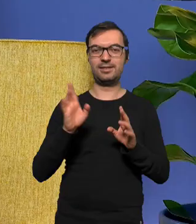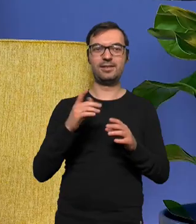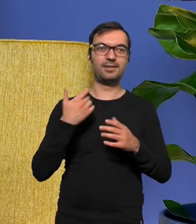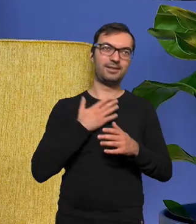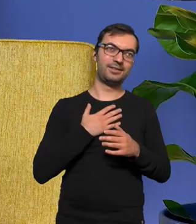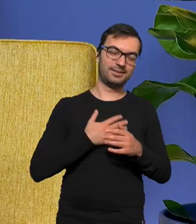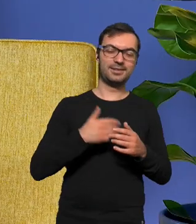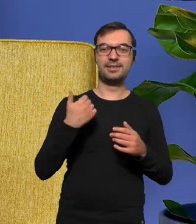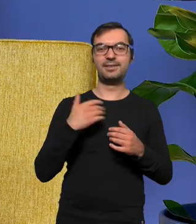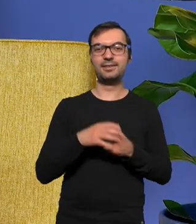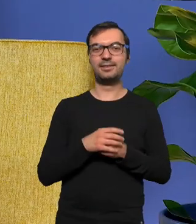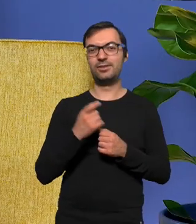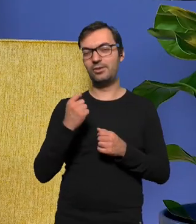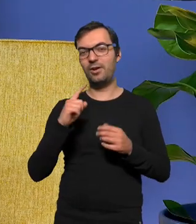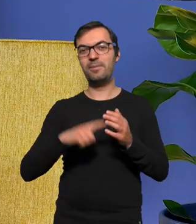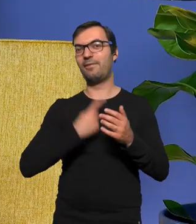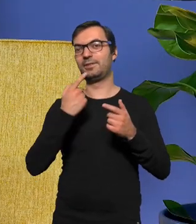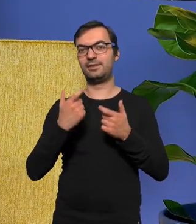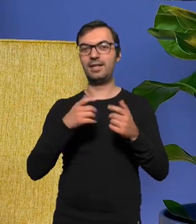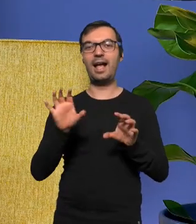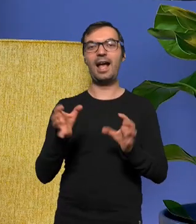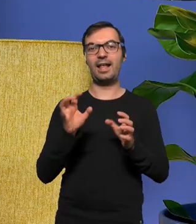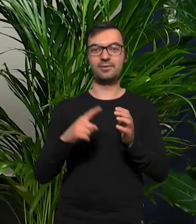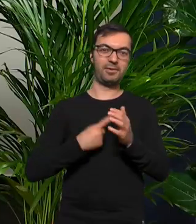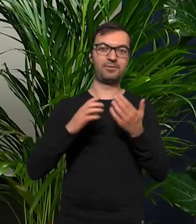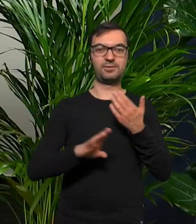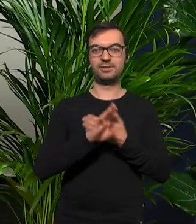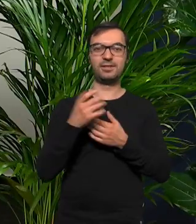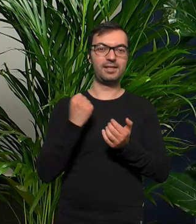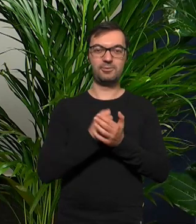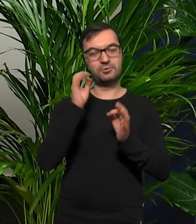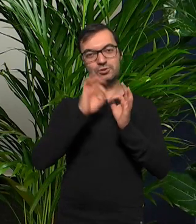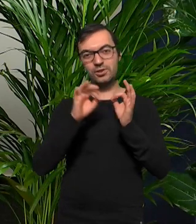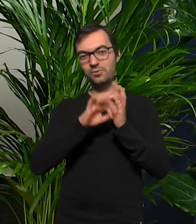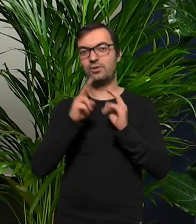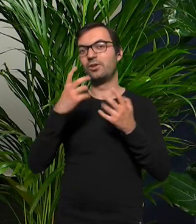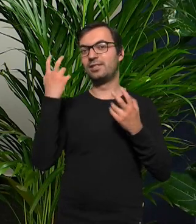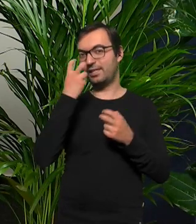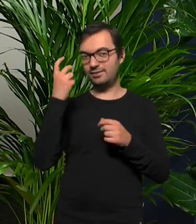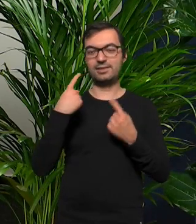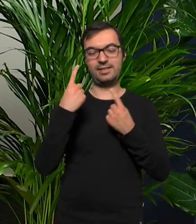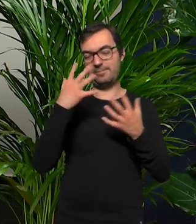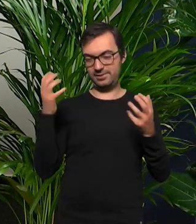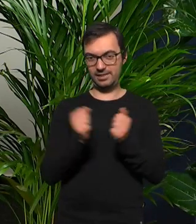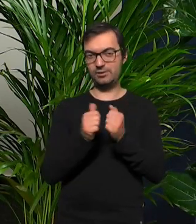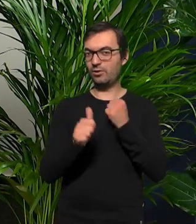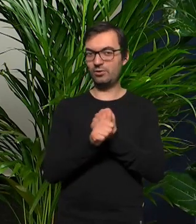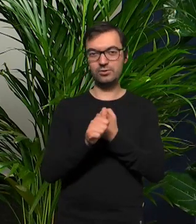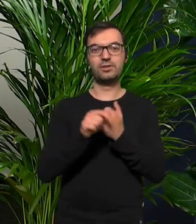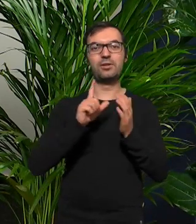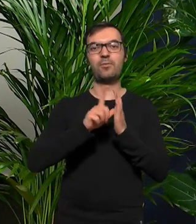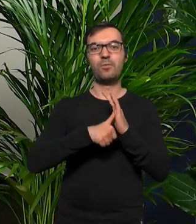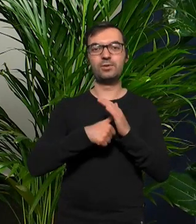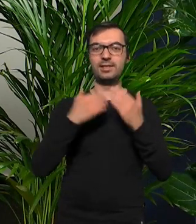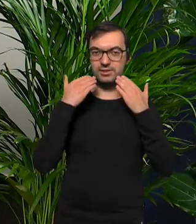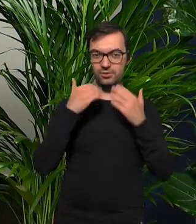przyjemnie trochę debiut radiowy musimy podawać szczegółów kto jest zainteresowany ten sobie znajdzie płyta